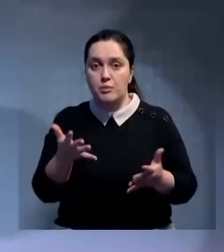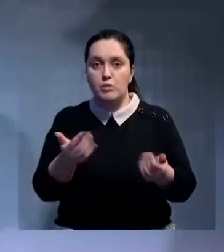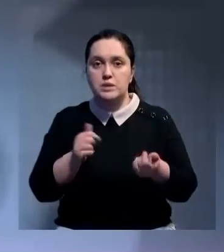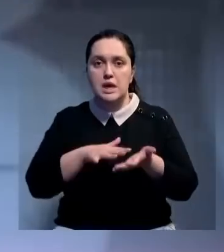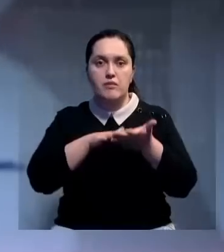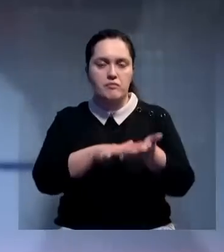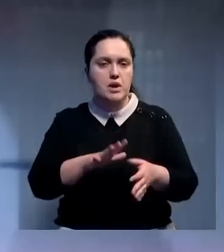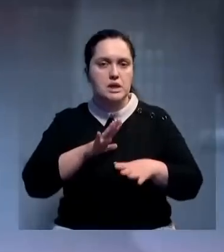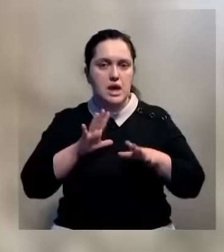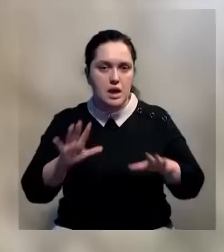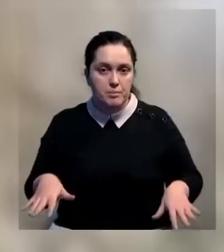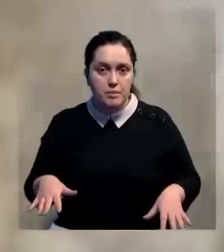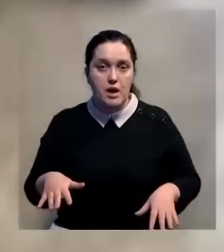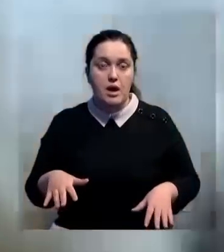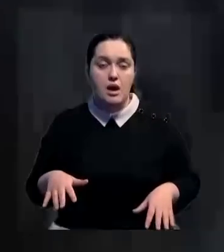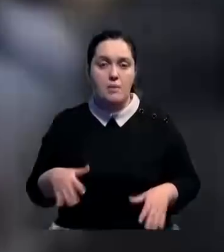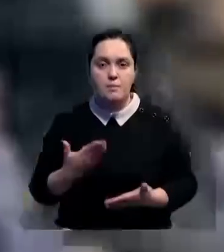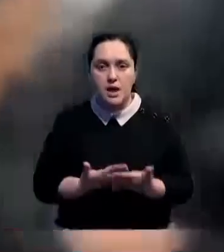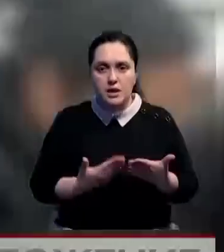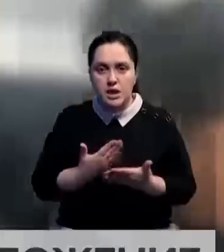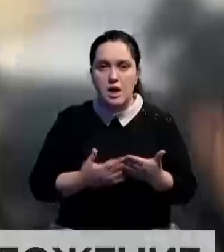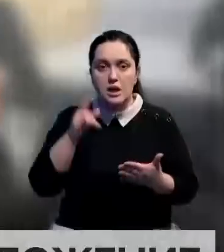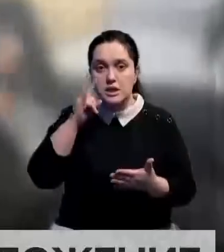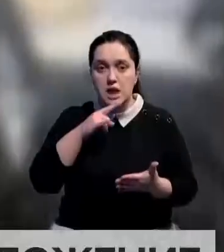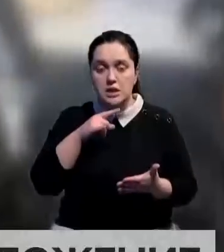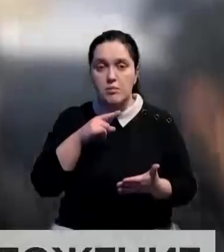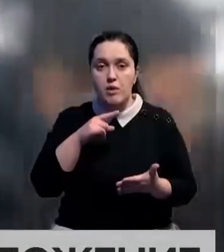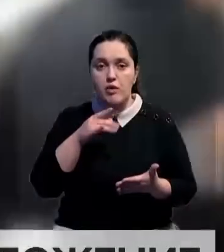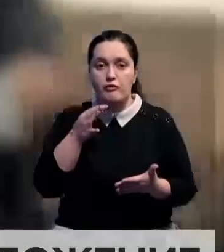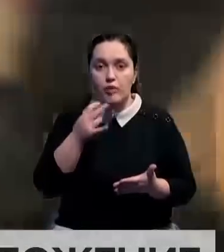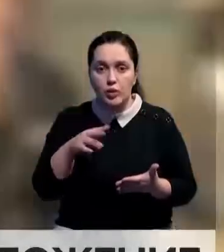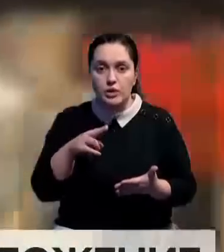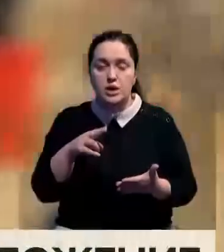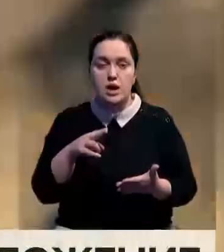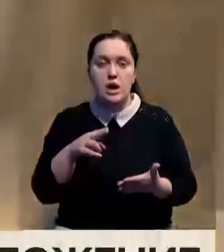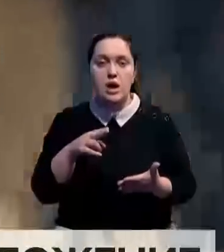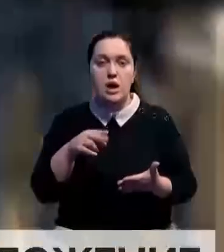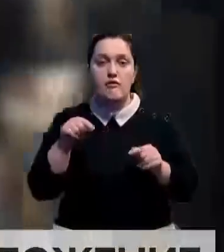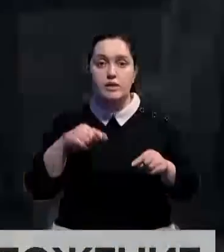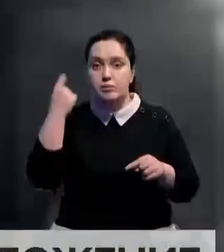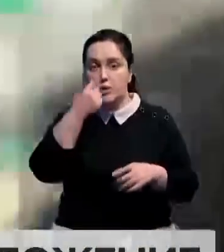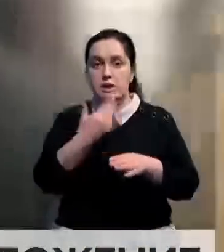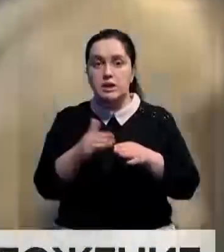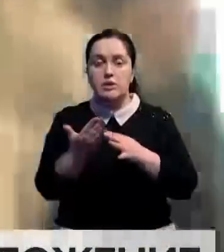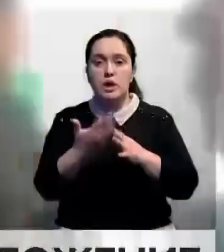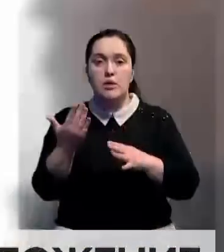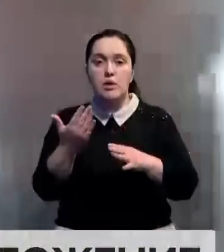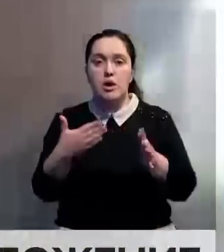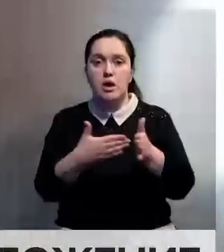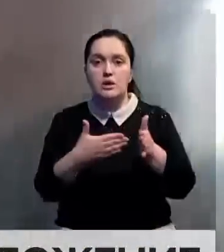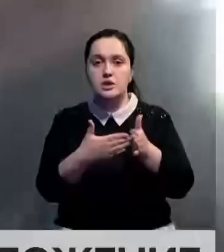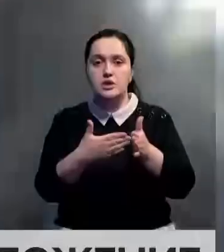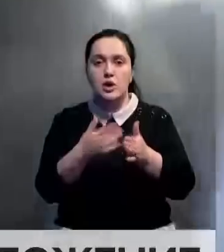феврале прием заявок не возобновляли. Как объясняют в Казахстанском фонде устойчивости, в этом году кредитование по льготной